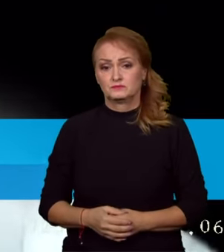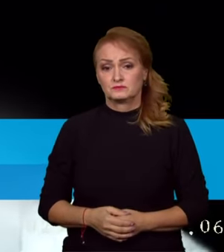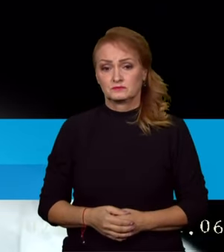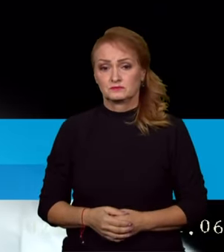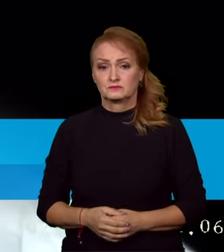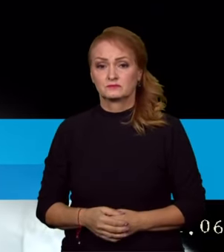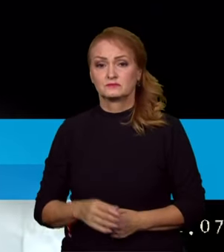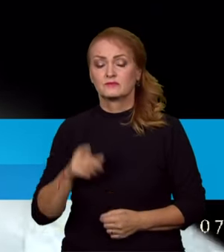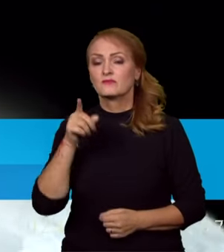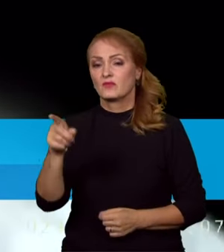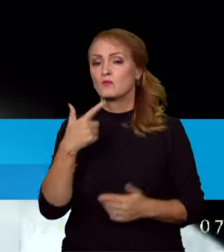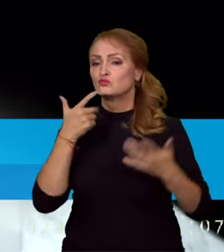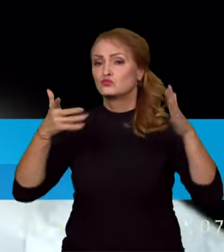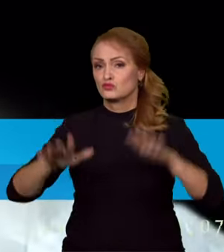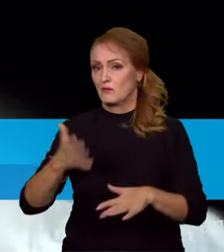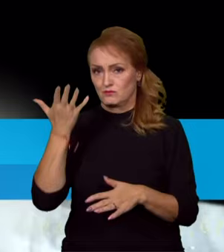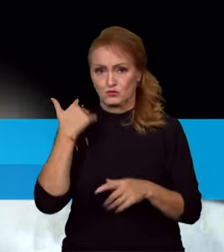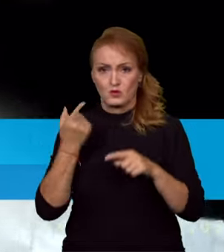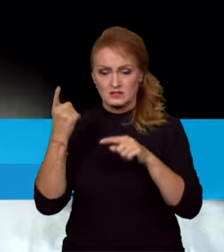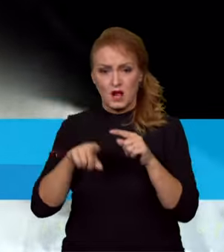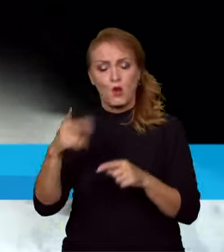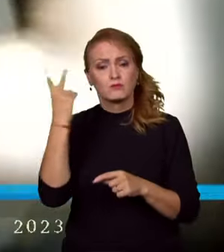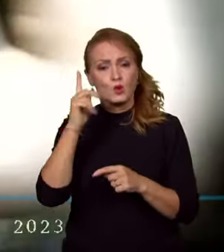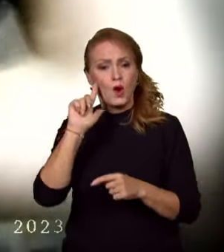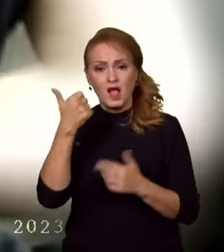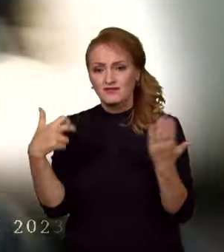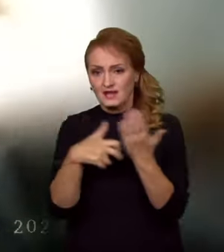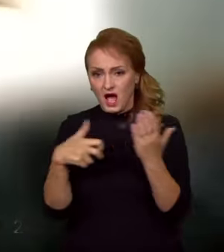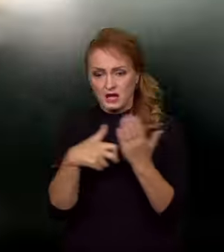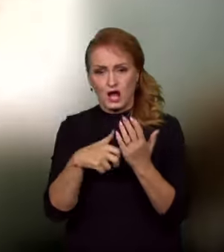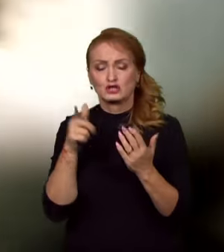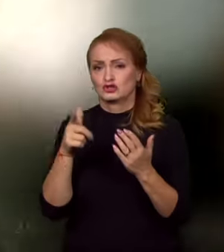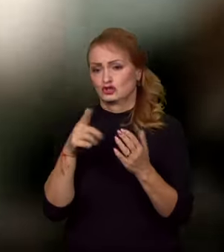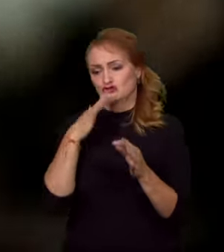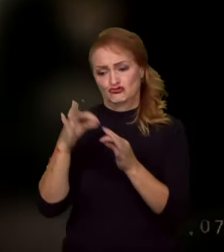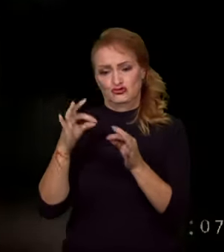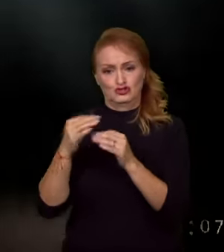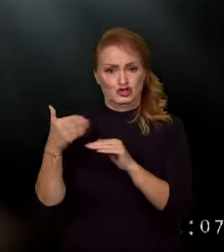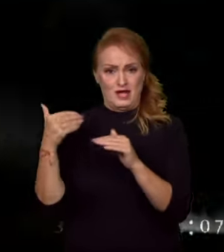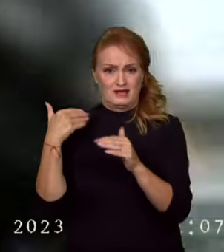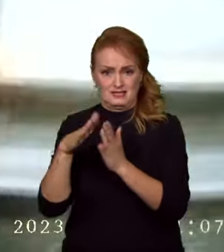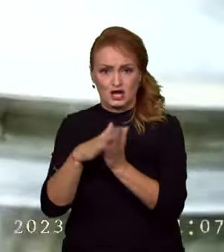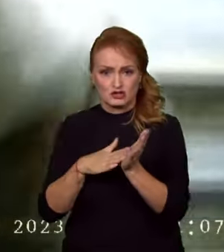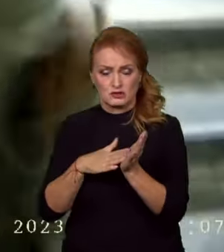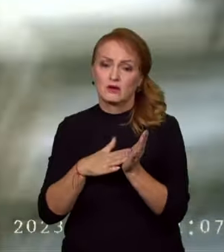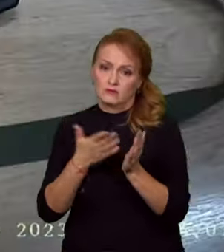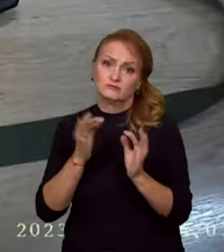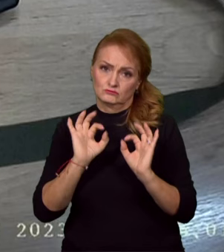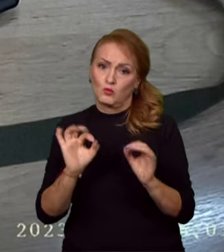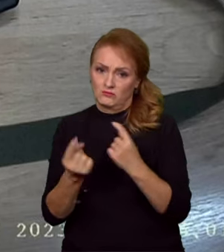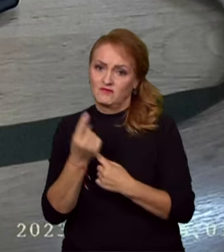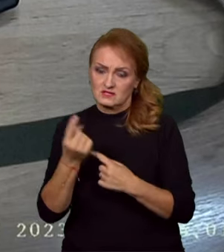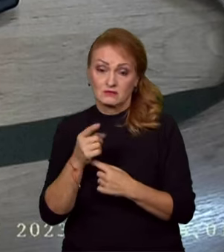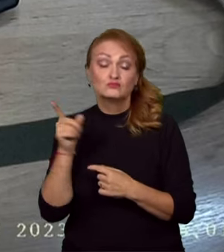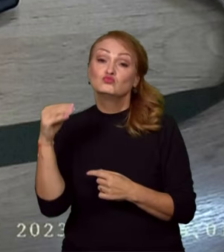Případ, který řešila policie na Brněnském hlavním nádraží začátkem října, dopadl lépe, než to původně vypadalo. Muž měl